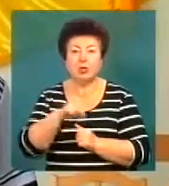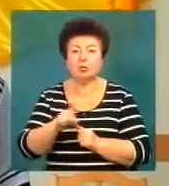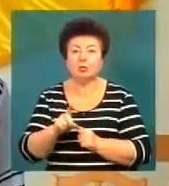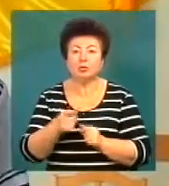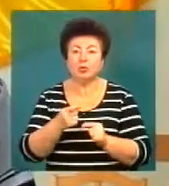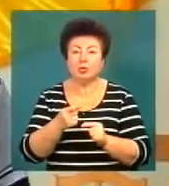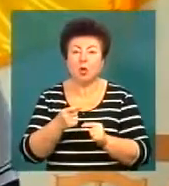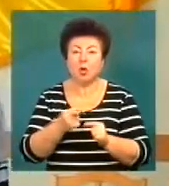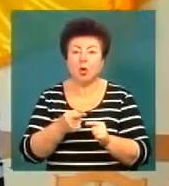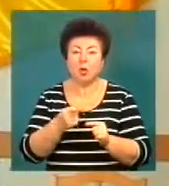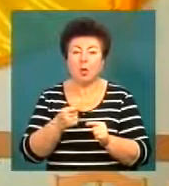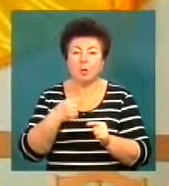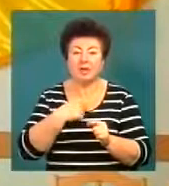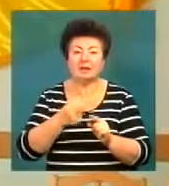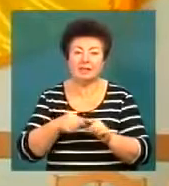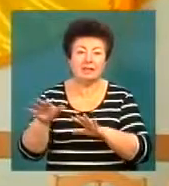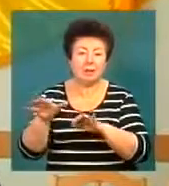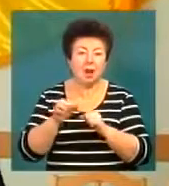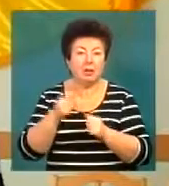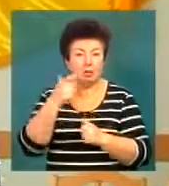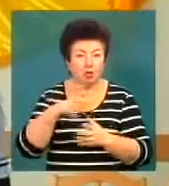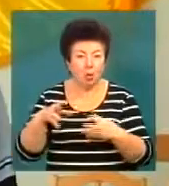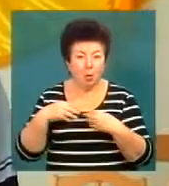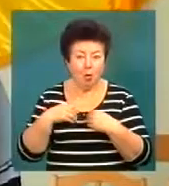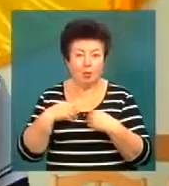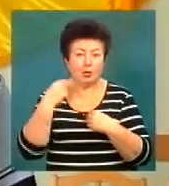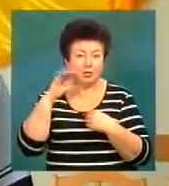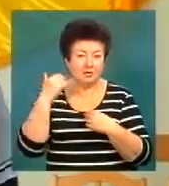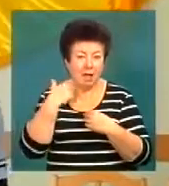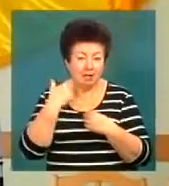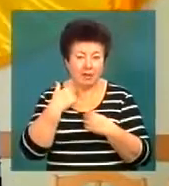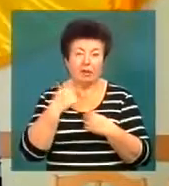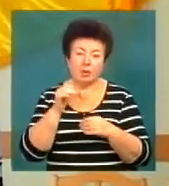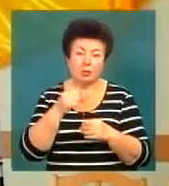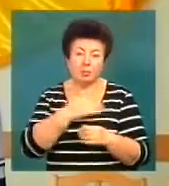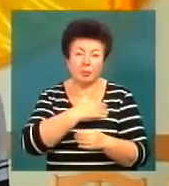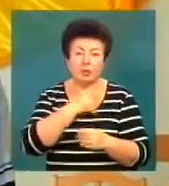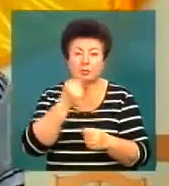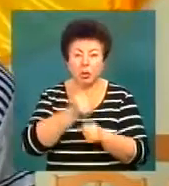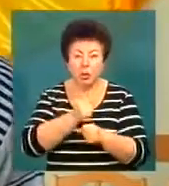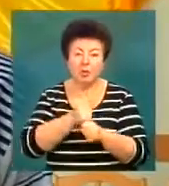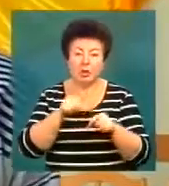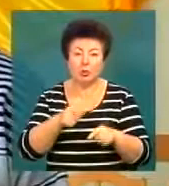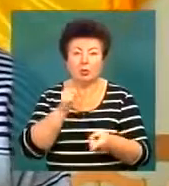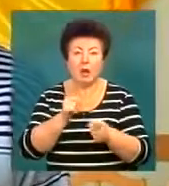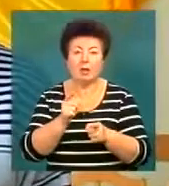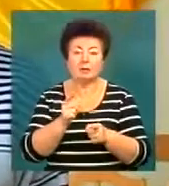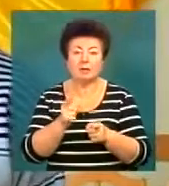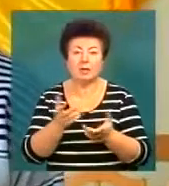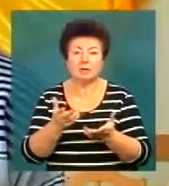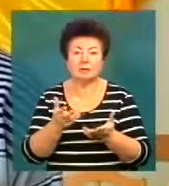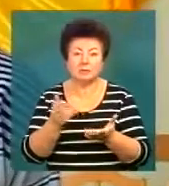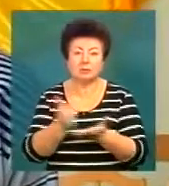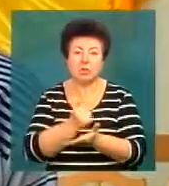Тому що обладнання це ми забрали з собою, нам це дозволило зробити такі ось матеріальні